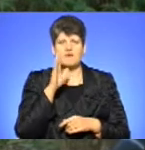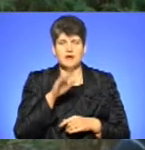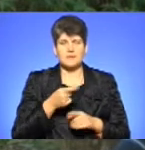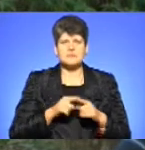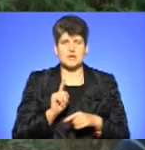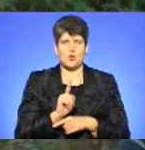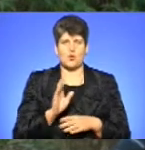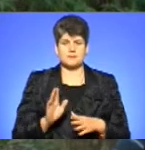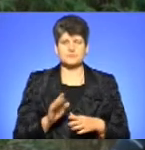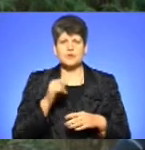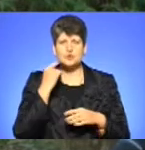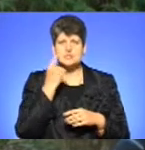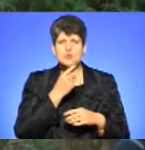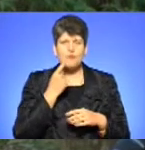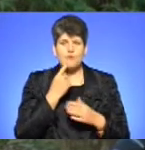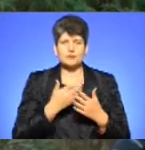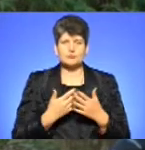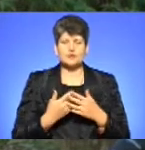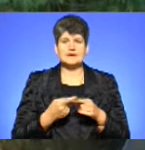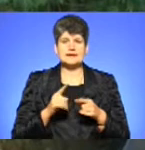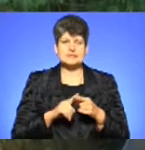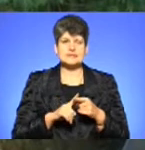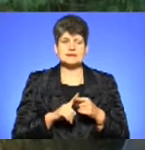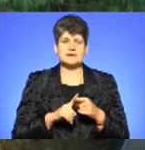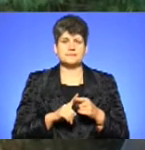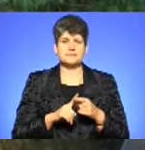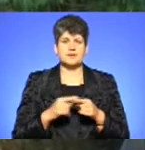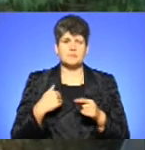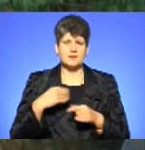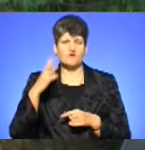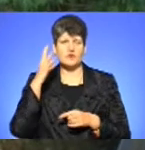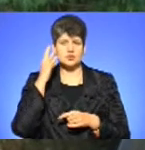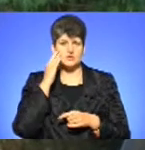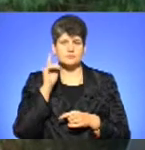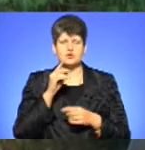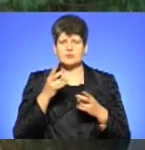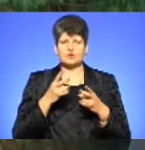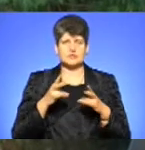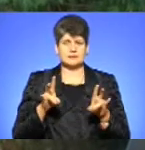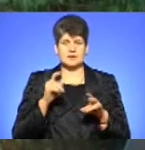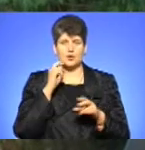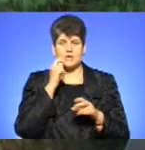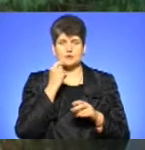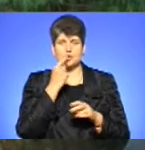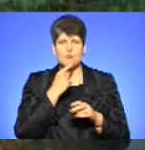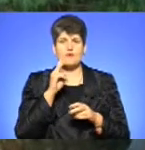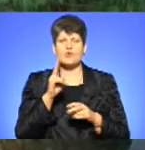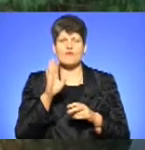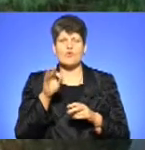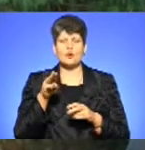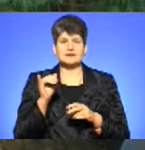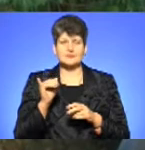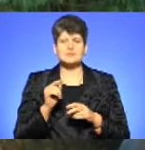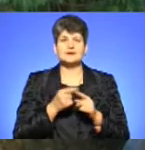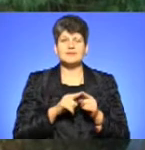нормою. Російськомовний продукт – це є, використаємо російську мову. Ми вважаємо, що не потрібні для української мови квоти. Квоти потрібні для тих